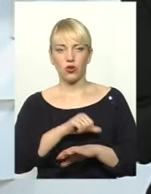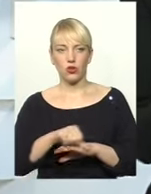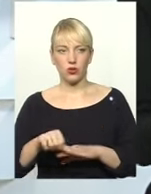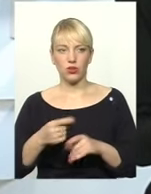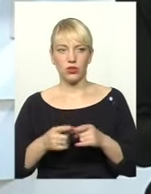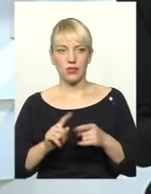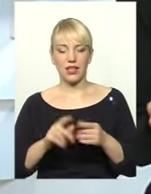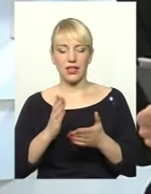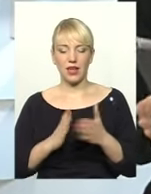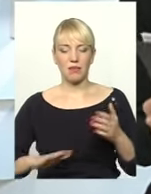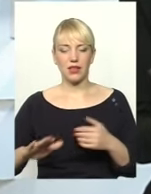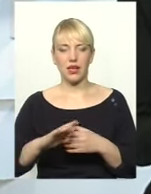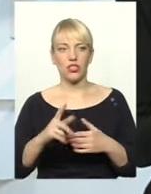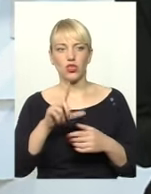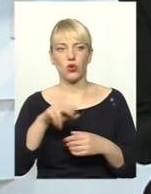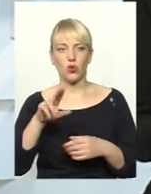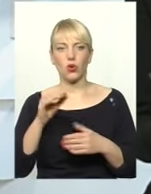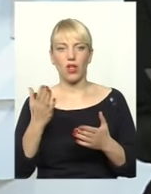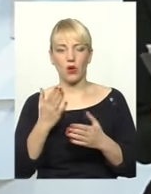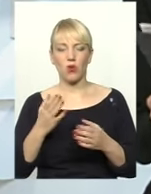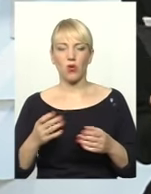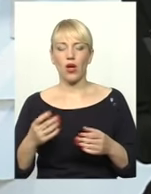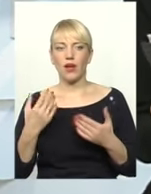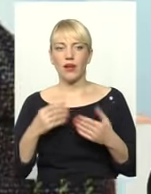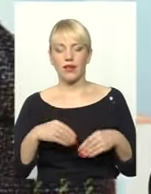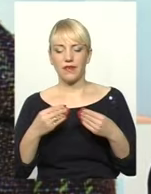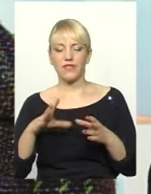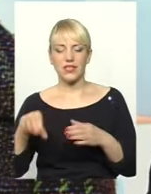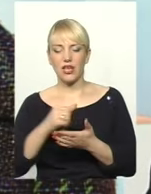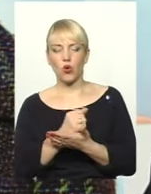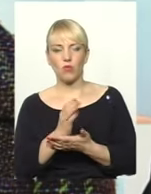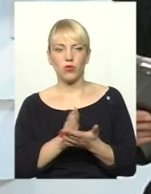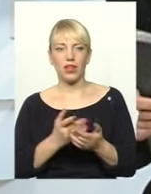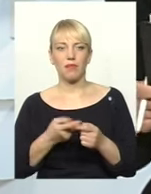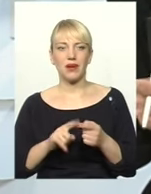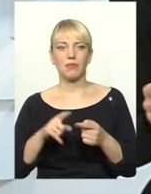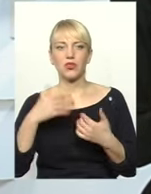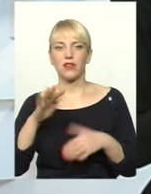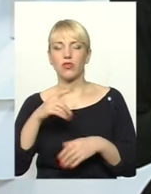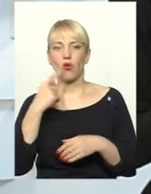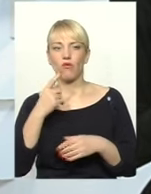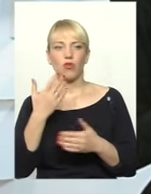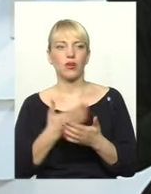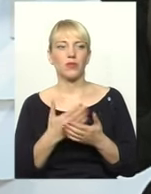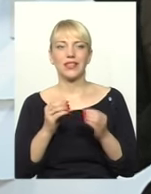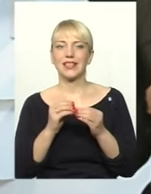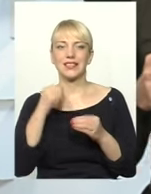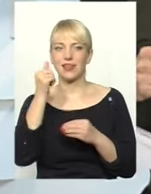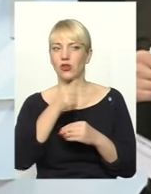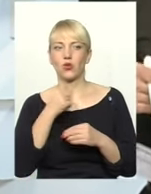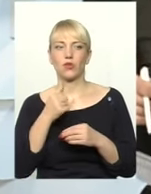це є майданчик, до якого підведені всі комунікації і так далі. Ми про це говоримо вже років 10,